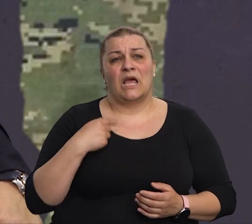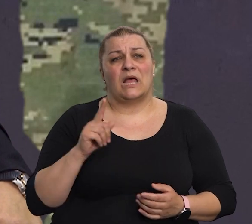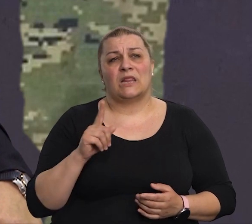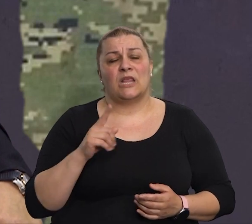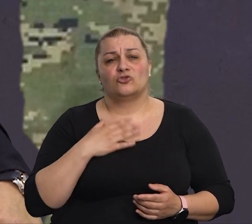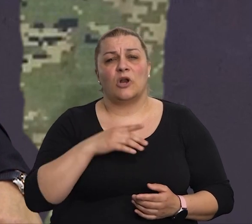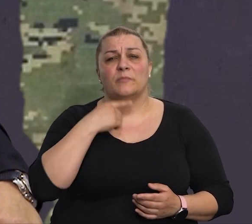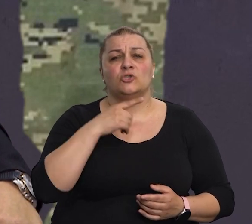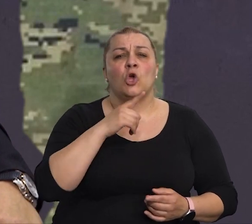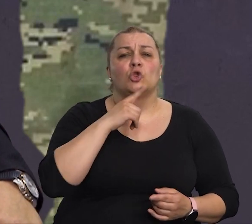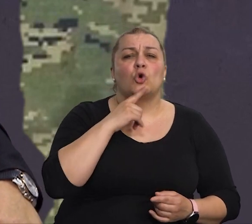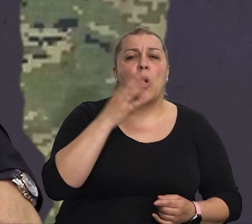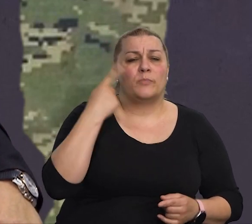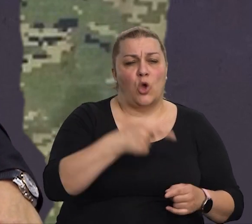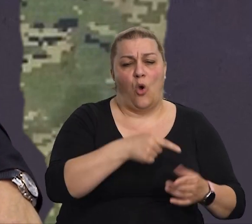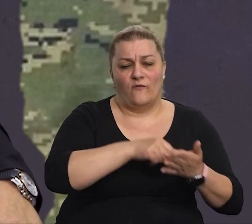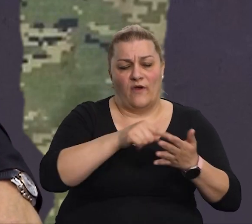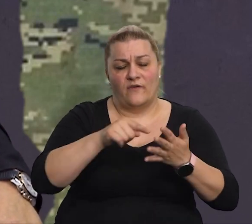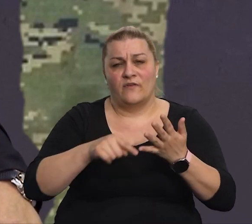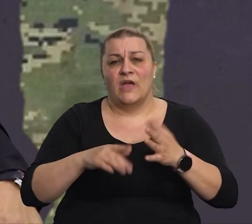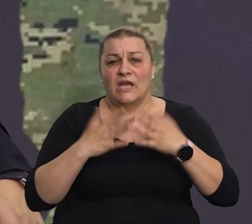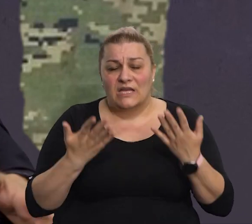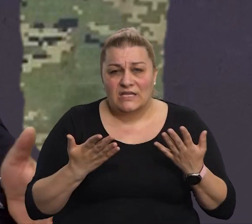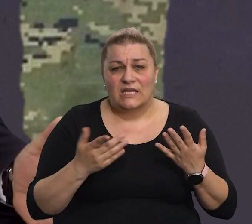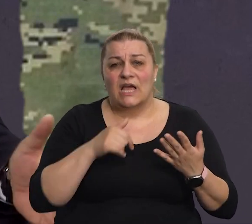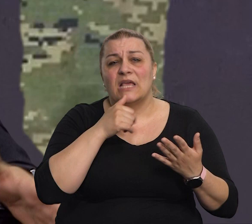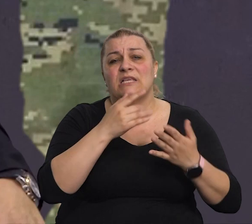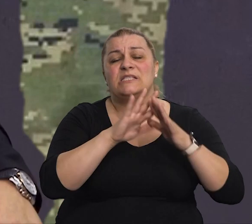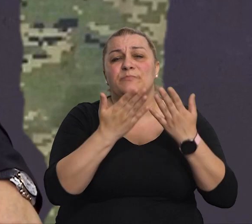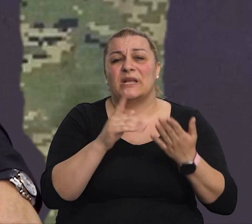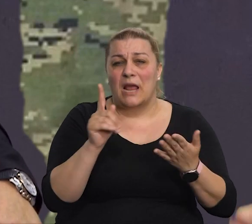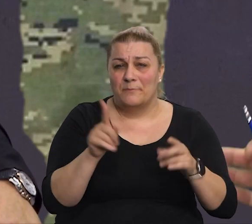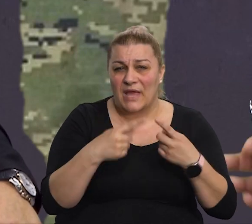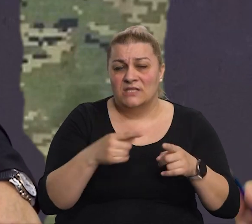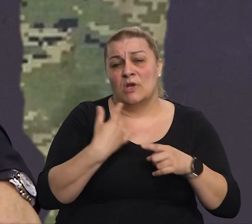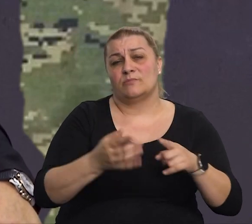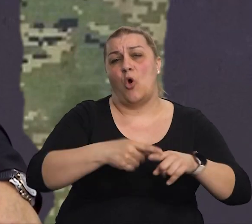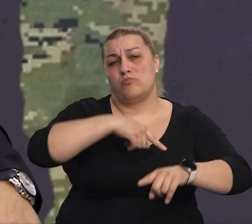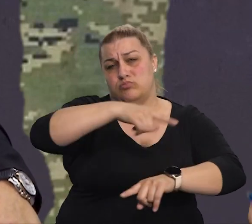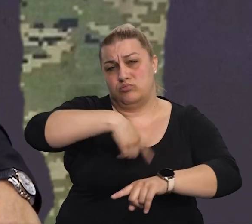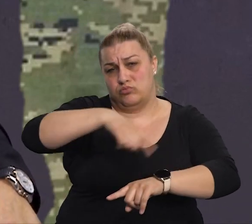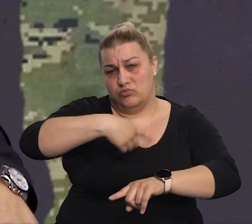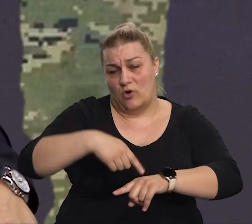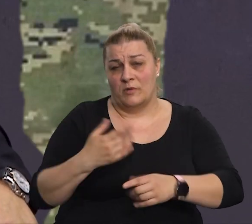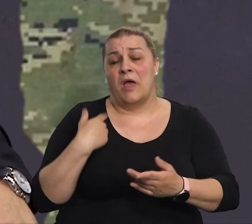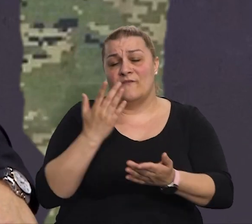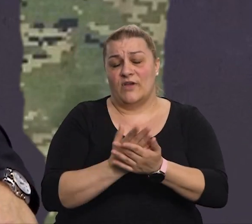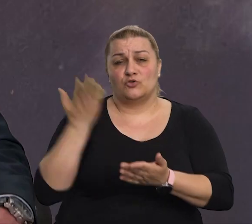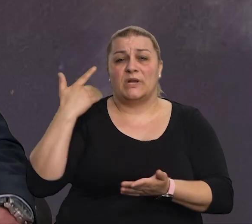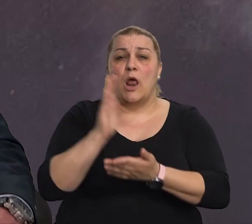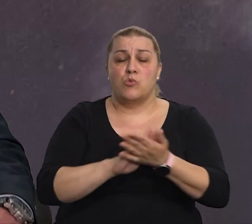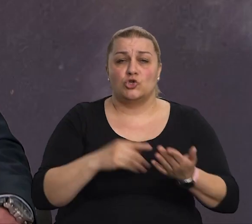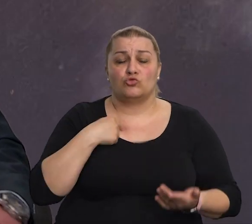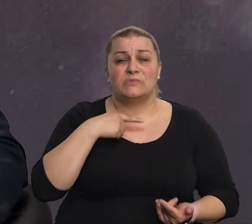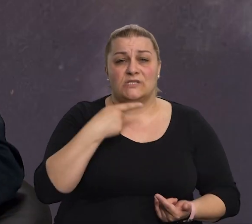bile promocija tih knjiga i zbirka i pjesama, jer je to bi uzdrao na cijelu, mislio, vidio smo u odnom prilogu, da.